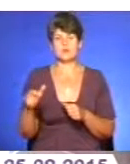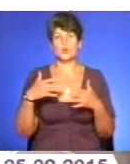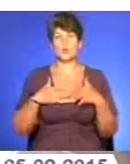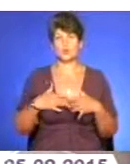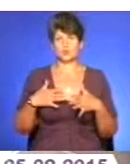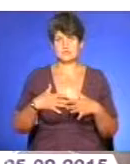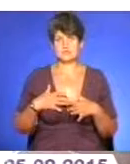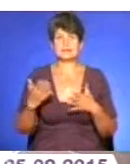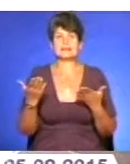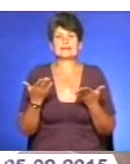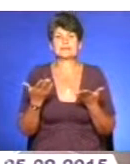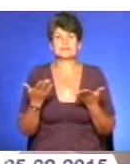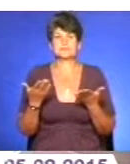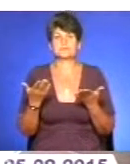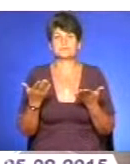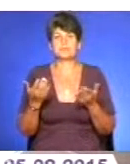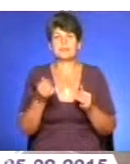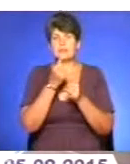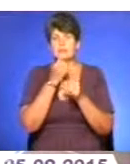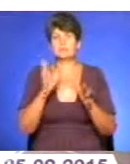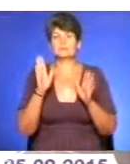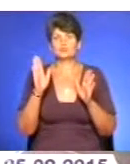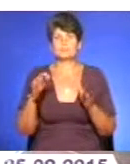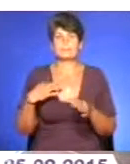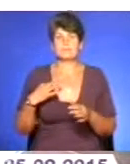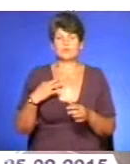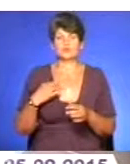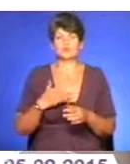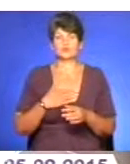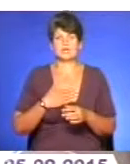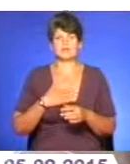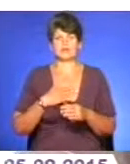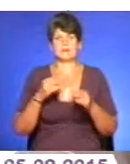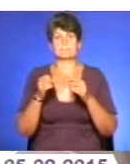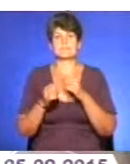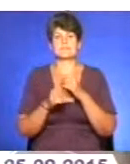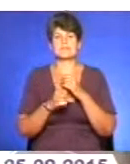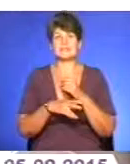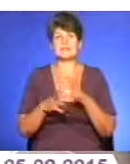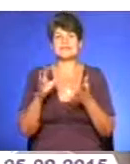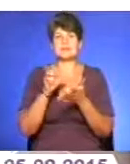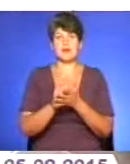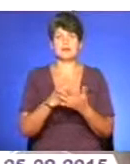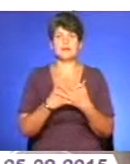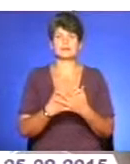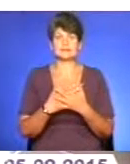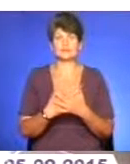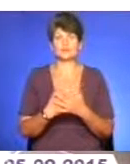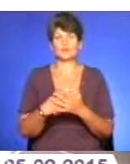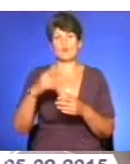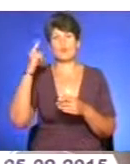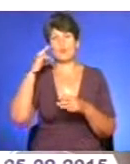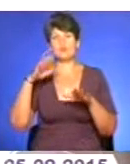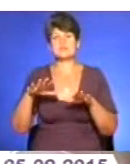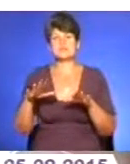котрі не могли б бути байдужими до нашої біди і займали завжди активну позицію